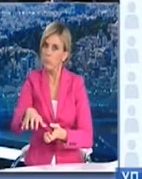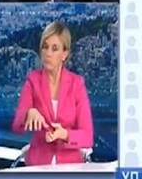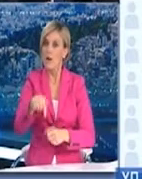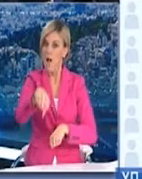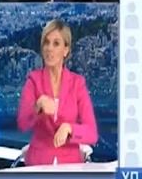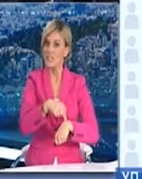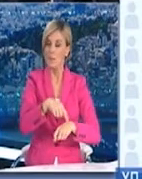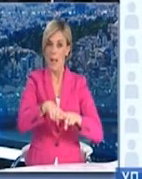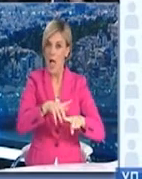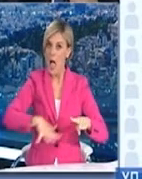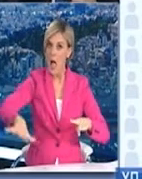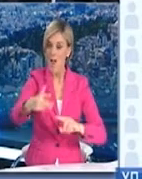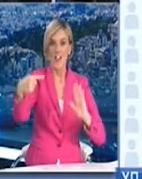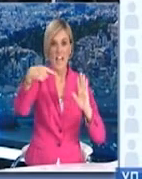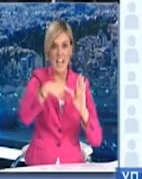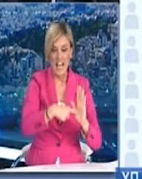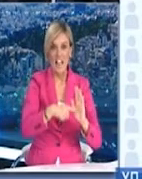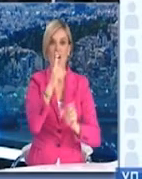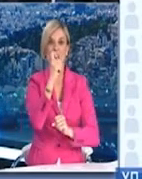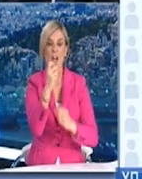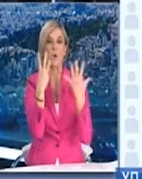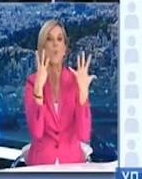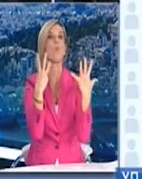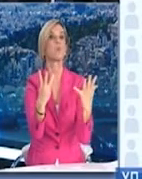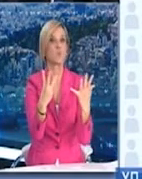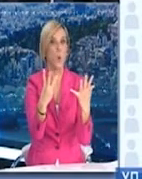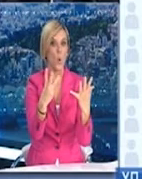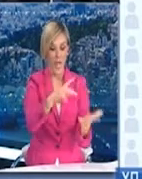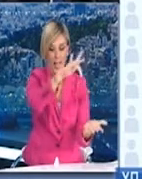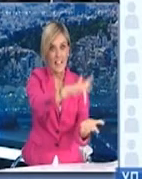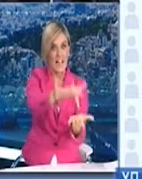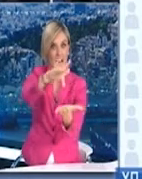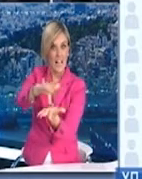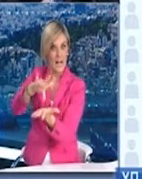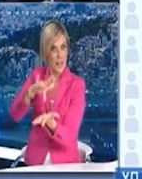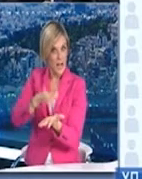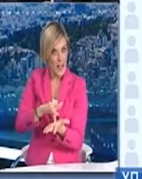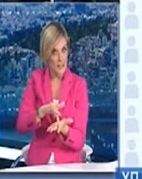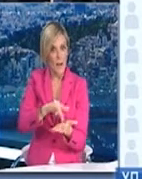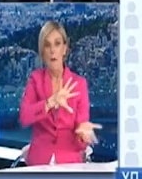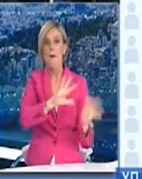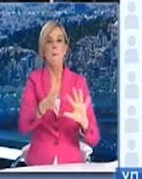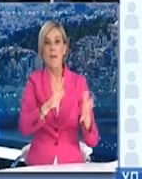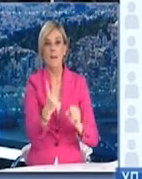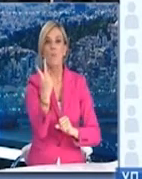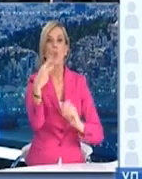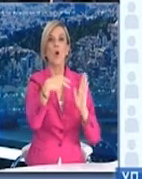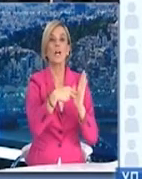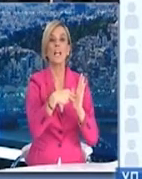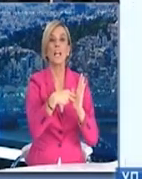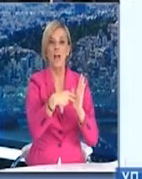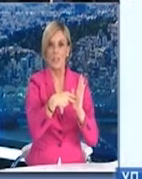.018 εμβολιαστικά κέντρα και 2.117.440 συμπολίτες μας το μήνα, ένας μεγάλος αριθμός.